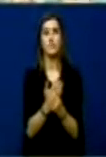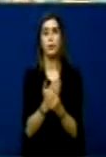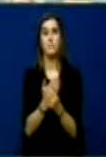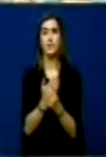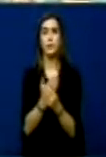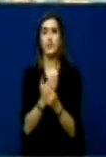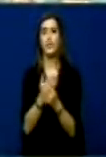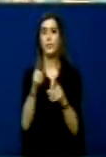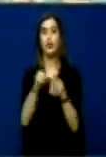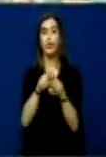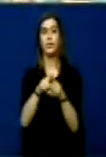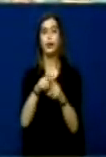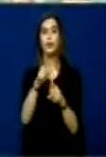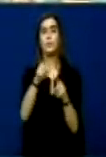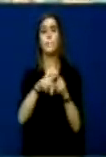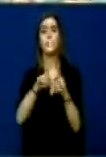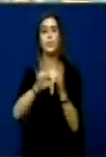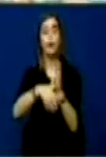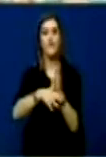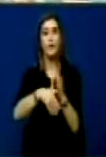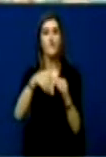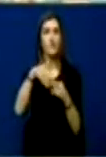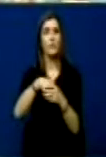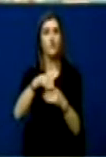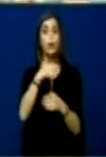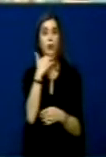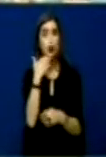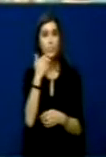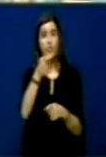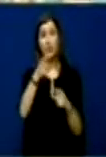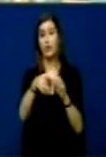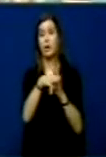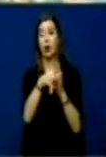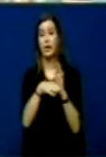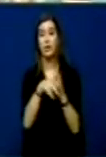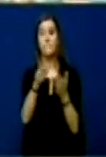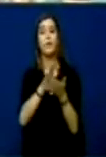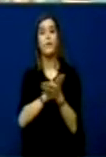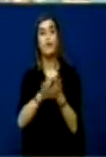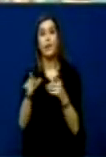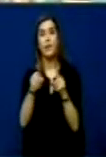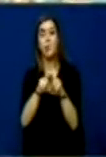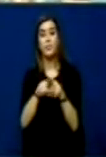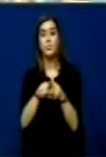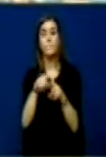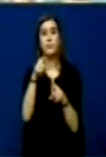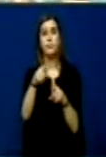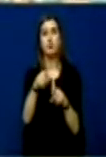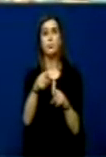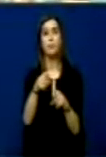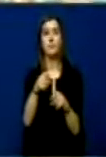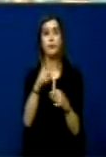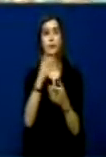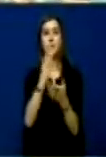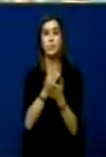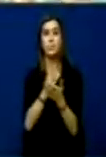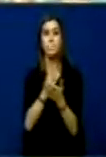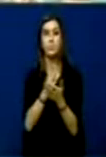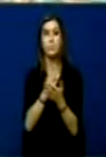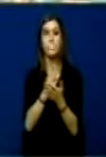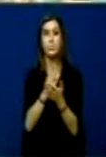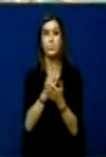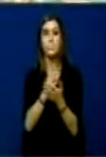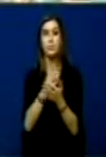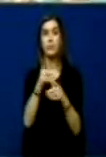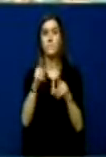vjedhëve industrialit të votave. Këliqë po ashtu amnistojnë, pengimin si dhe sulmin dhe i personit zhurtar,